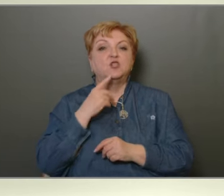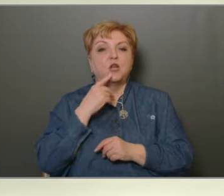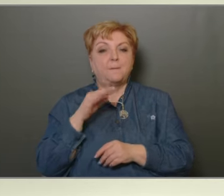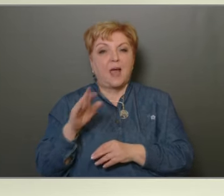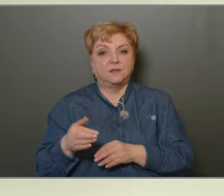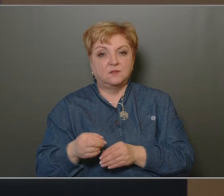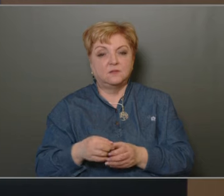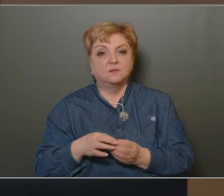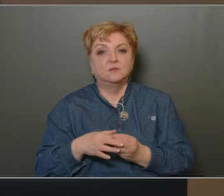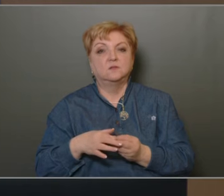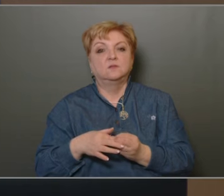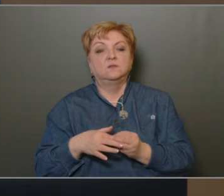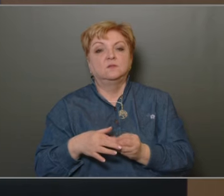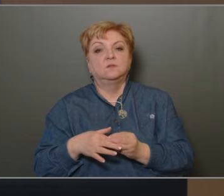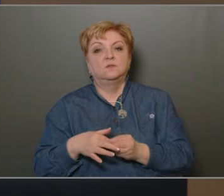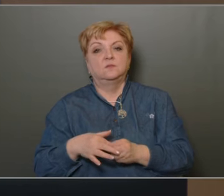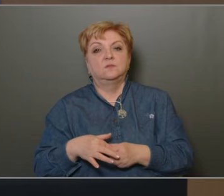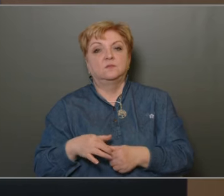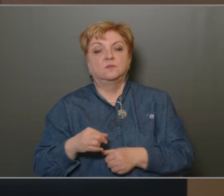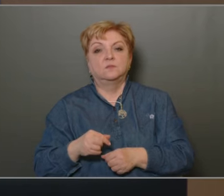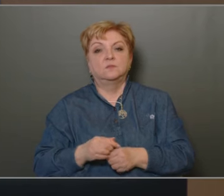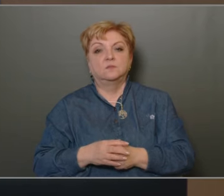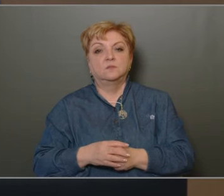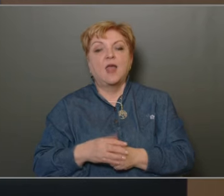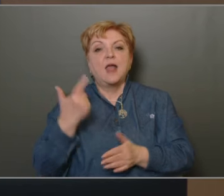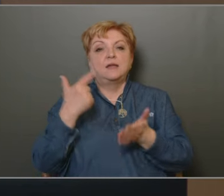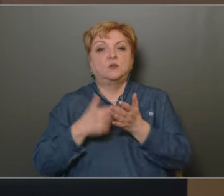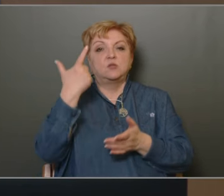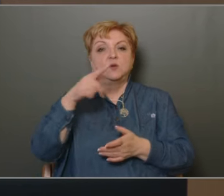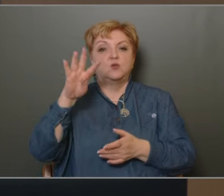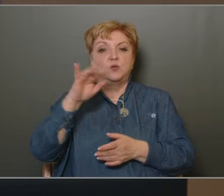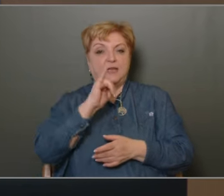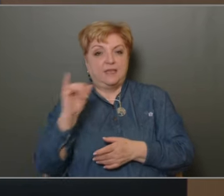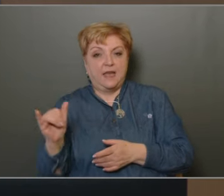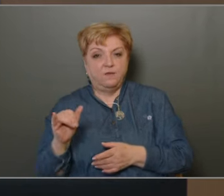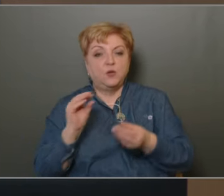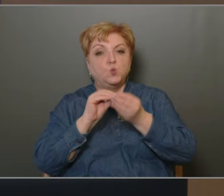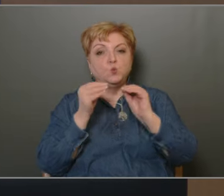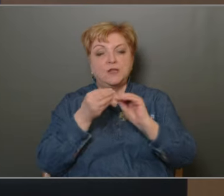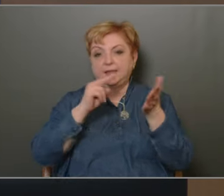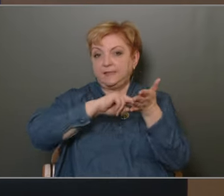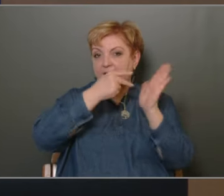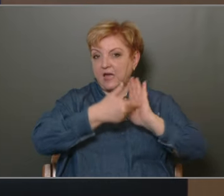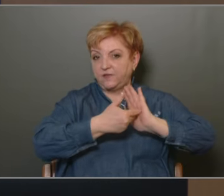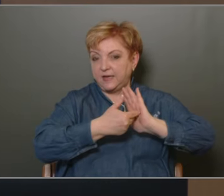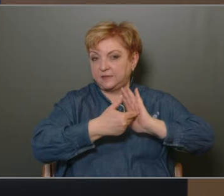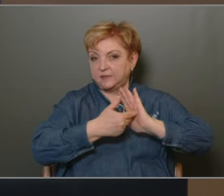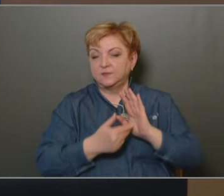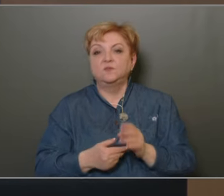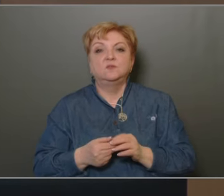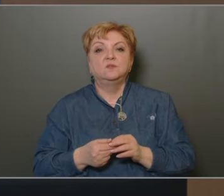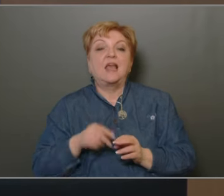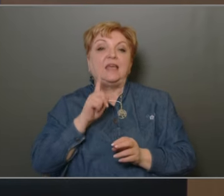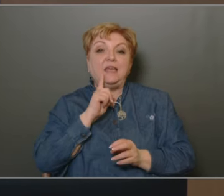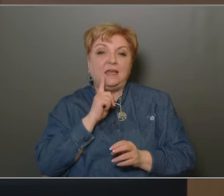egészség megőrző non-profit KFT 2024. évi üzleti tervét. Ajsa